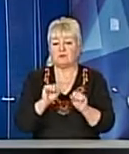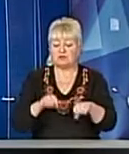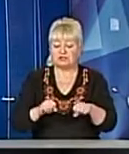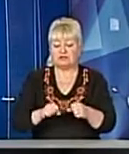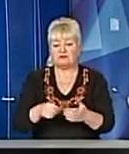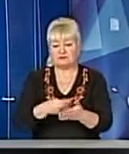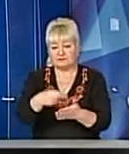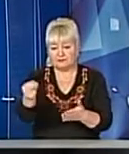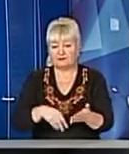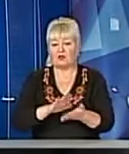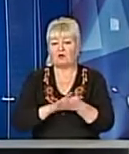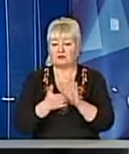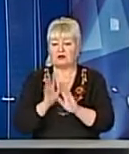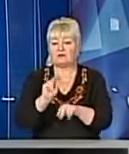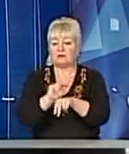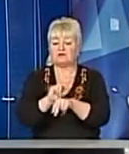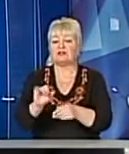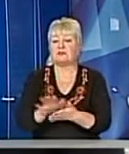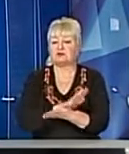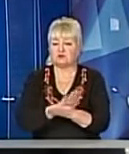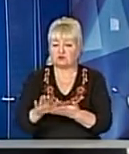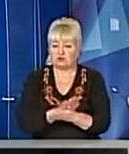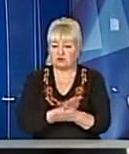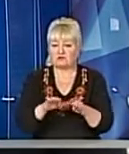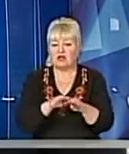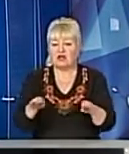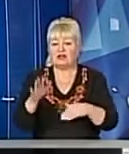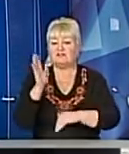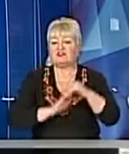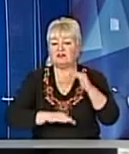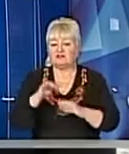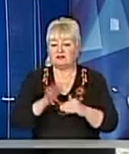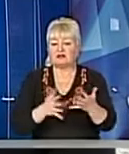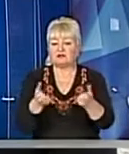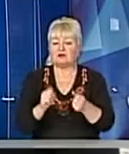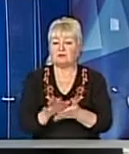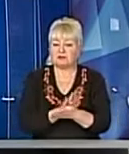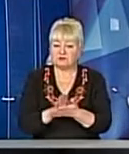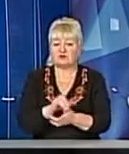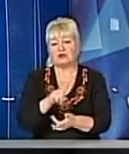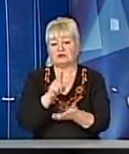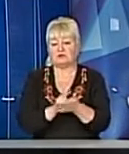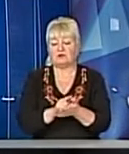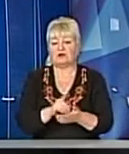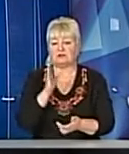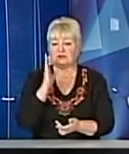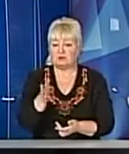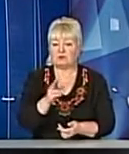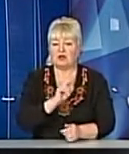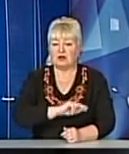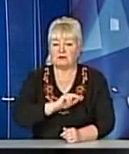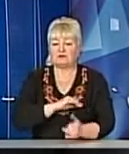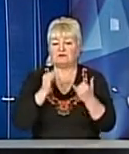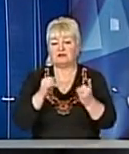Ми їх навчатимемо безкоштовно, рівень кваліфікації вони будуть отримувати безкоштовно Однак будуть зобов'язані відпрацювати для